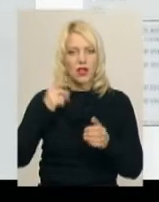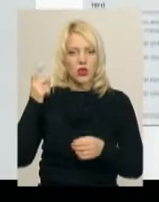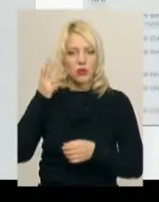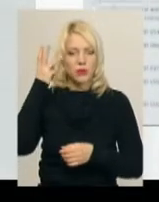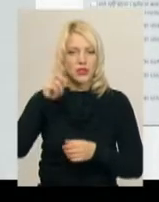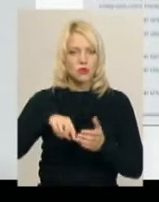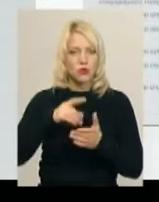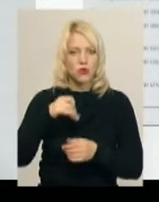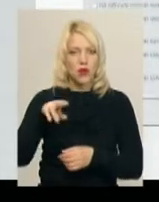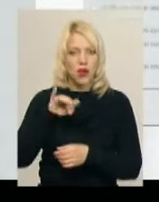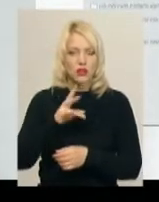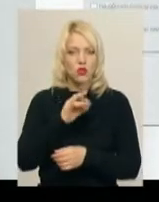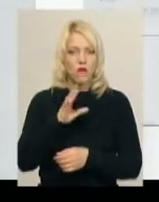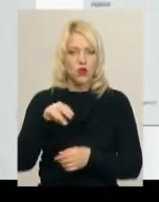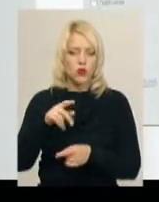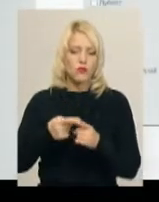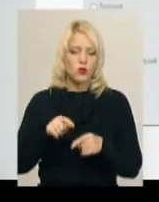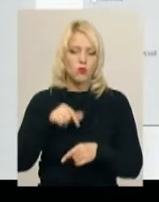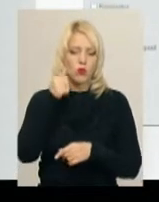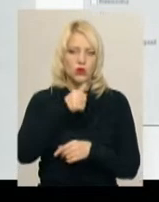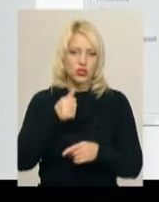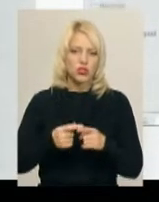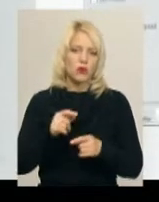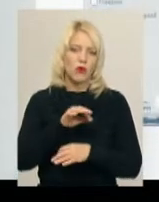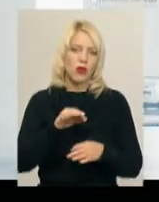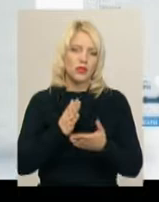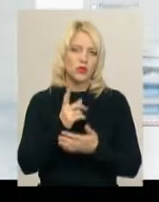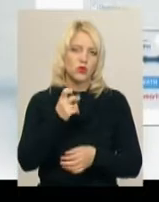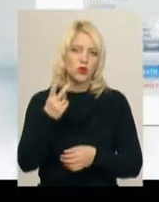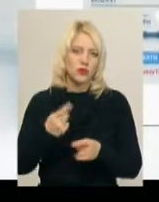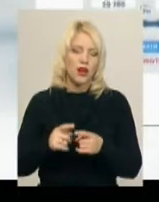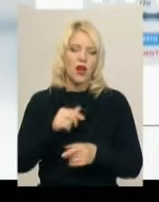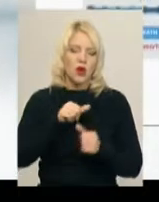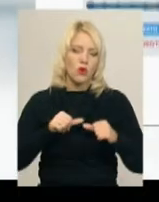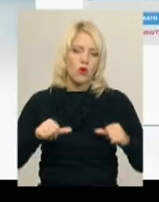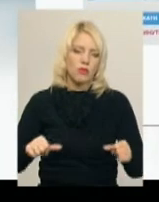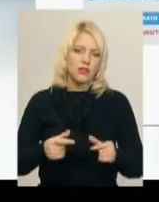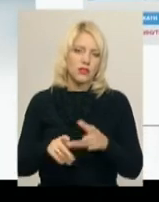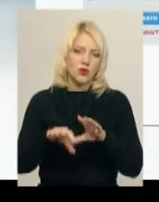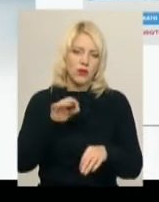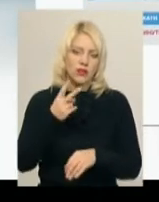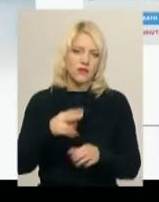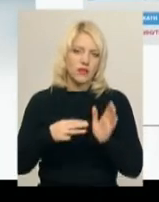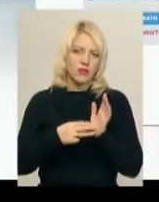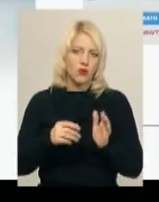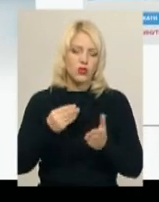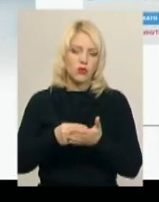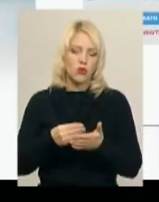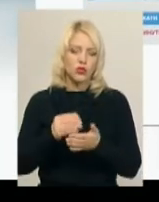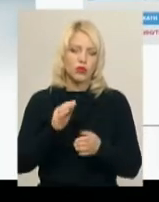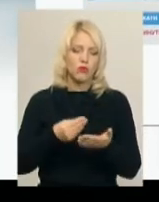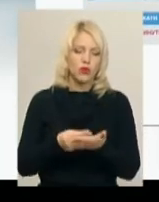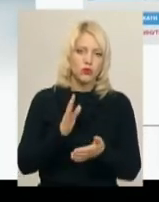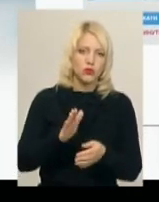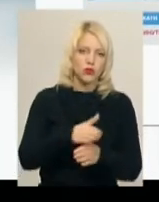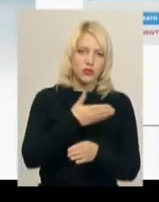міськради Оксани Новодон, цьогорічних проєктів надійшло 102. Комісія до голосування обрала 28. Кошти з бюджету розділятимуть